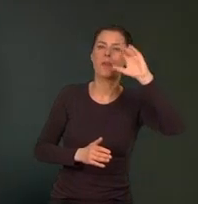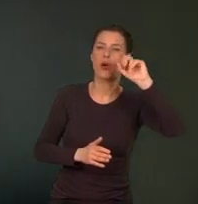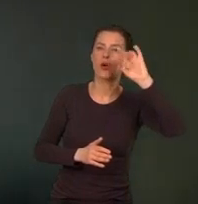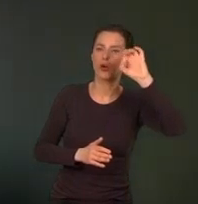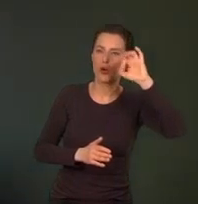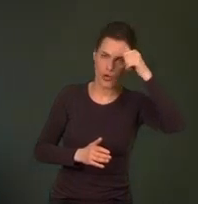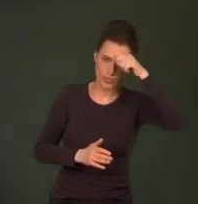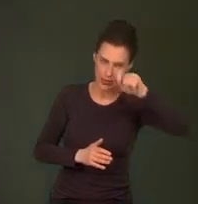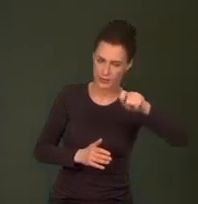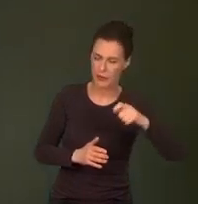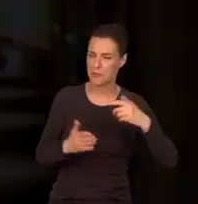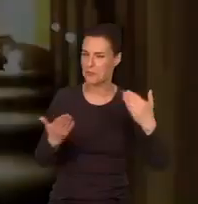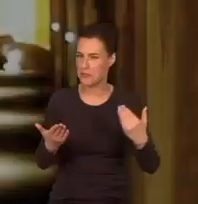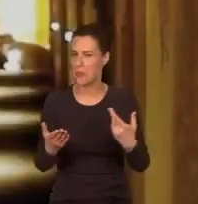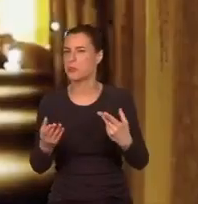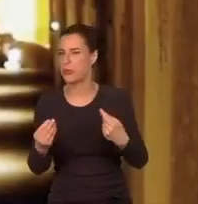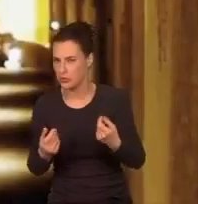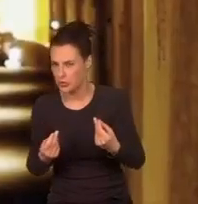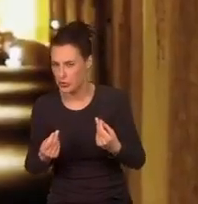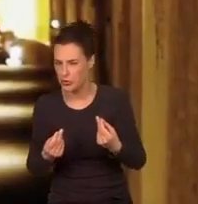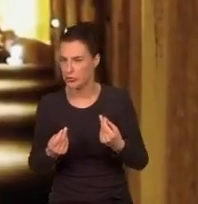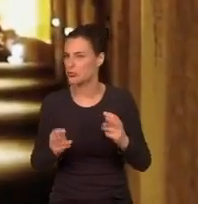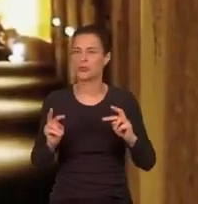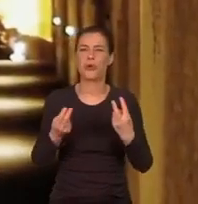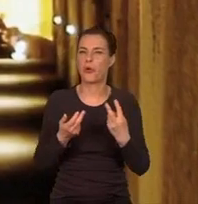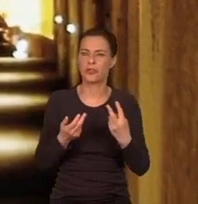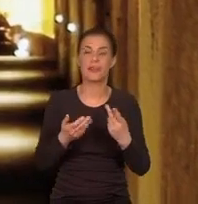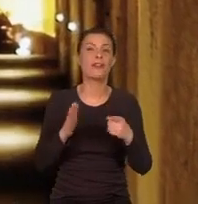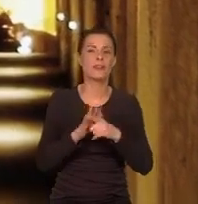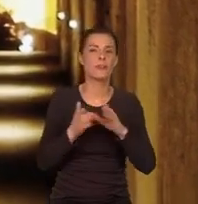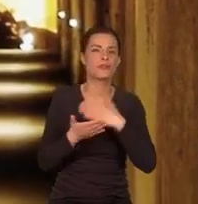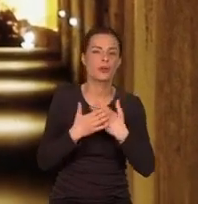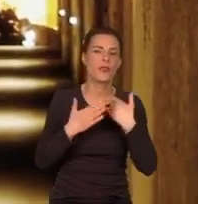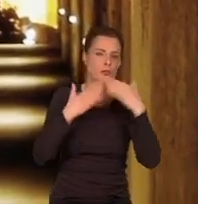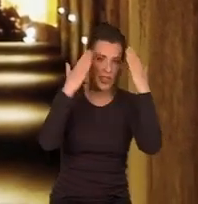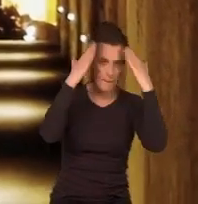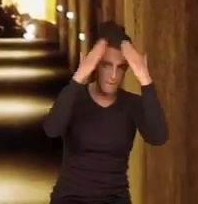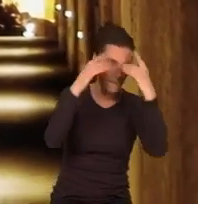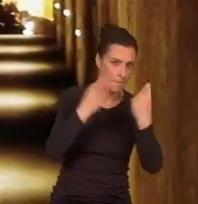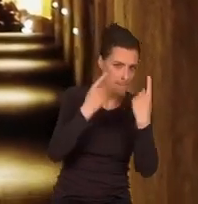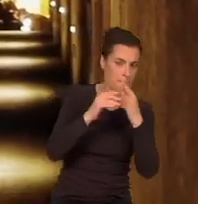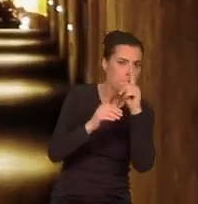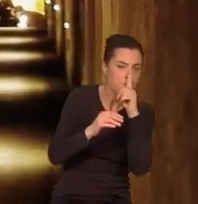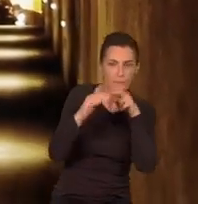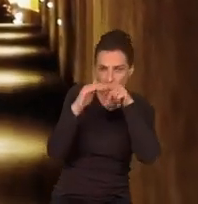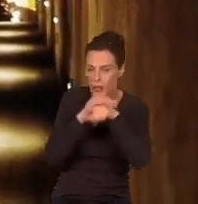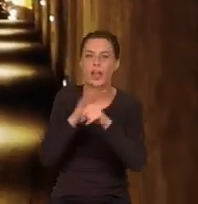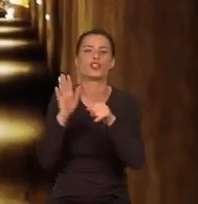Skąd się wziął? Do czego służył? Do przeprowadzania zagrożonych papieży czy do ciemnych interesów?